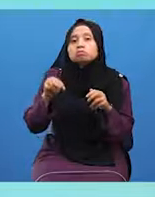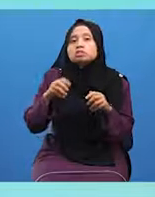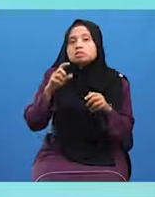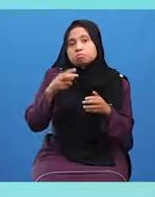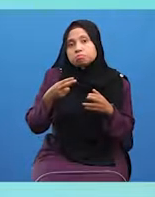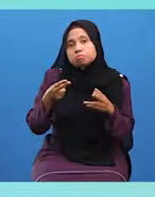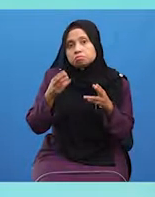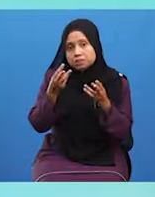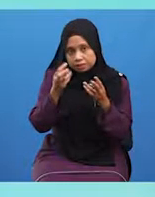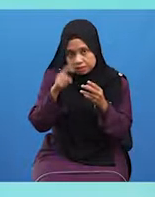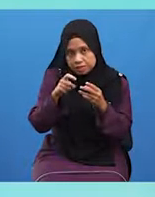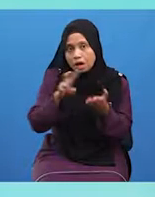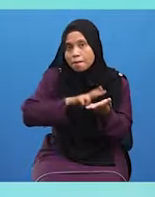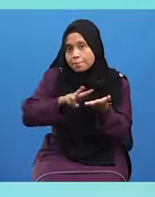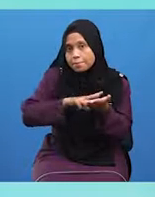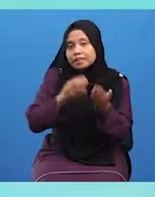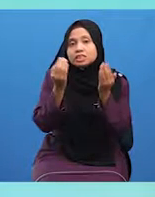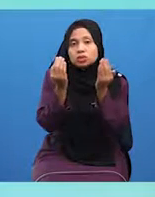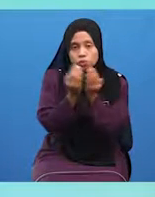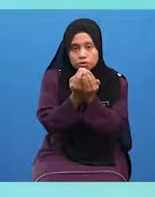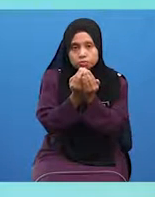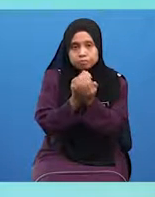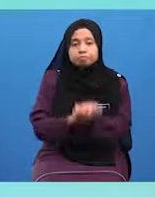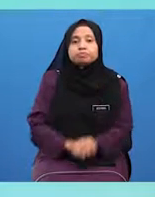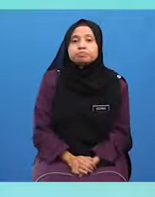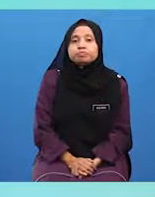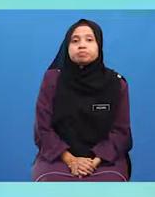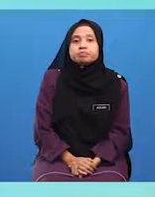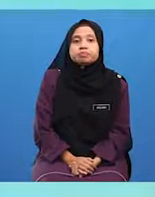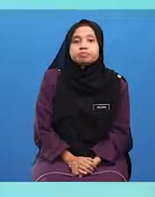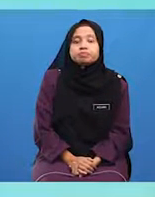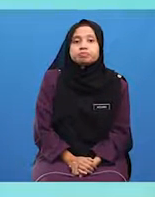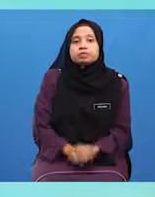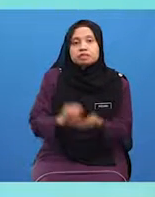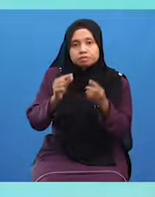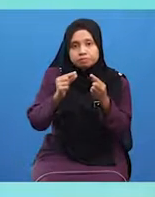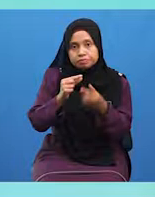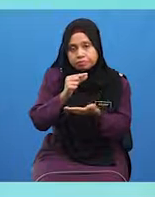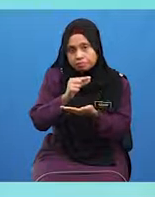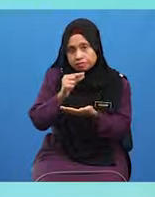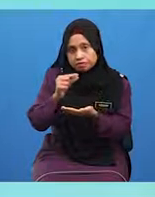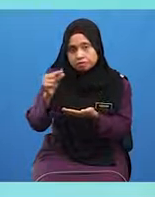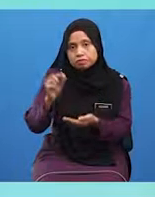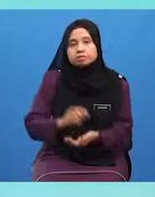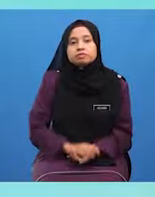Hendaklah Membaca Doa Seperti Berikut Allahumma Ini